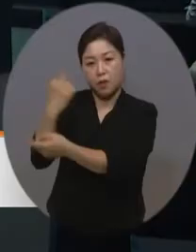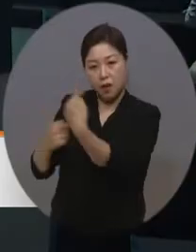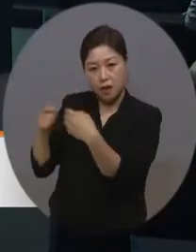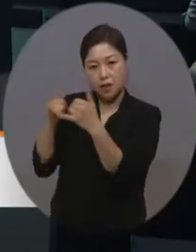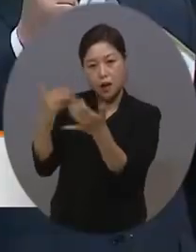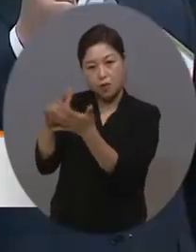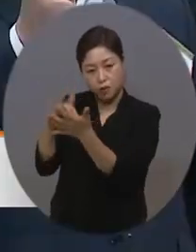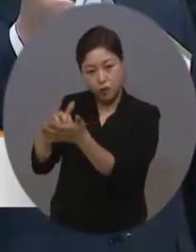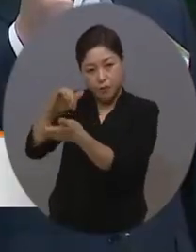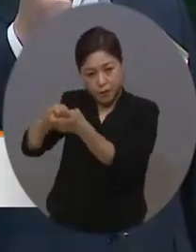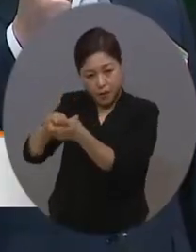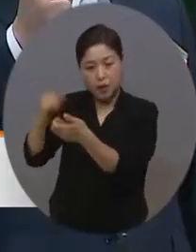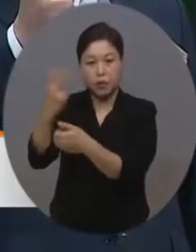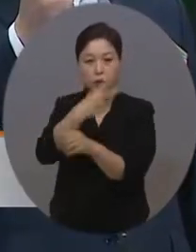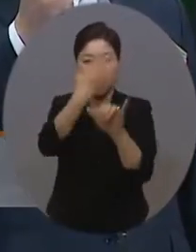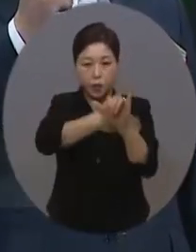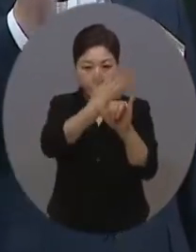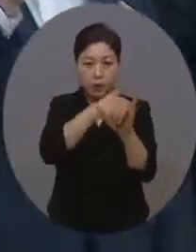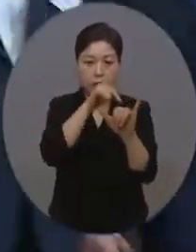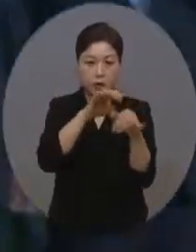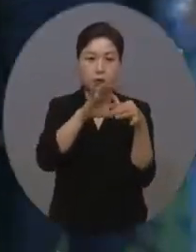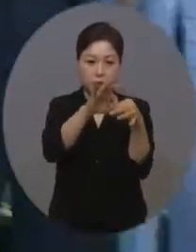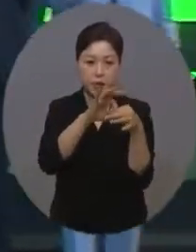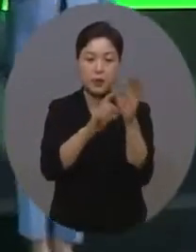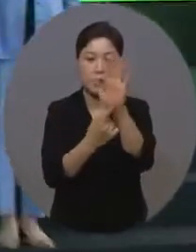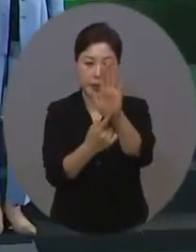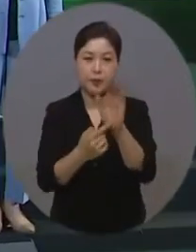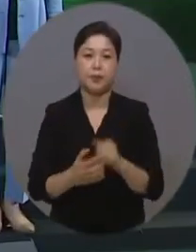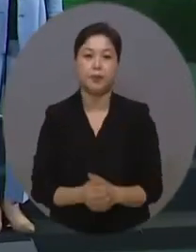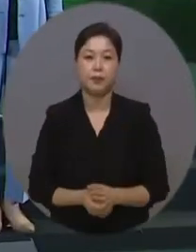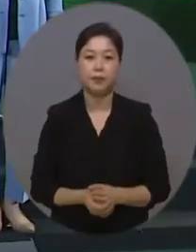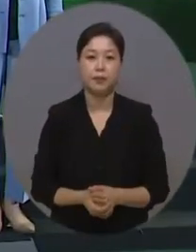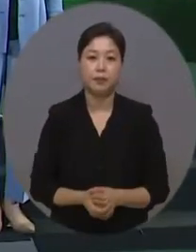협회 유튜브 채널을 통해 실시간으로 생중계됐습니다.